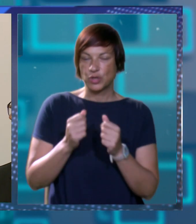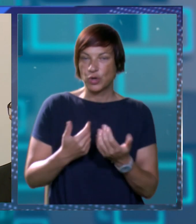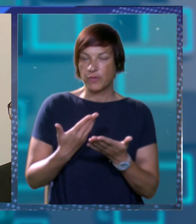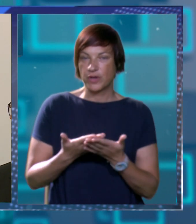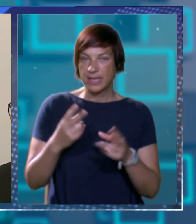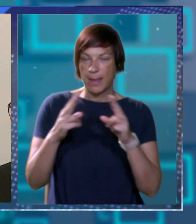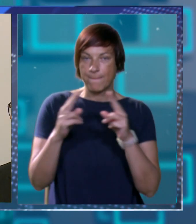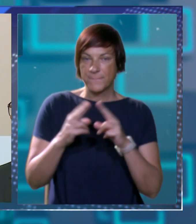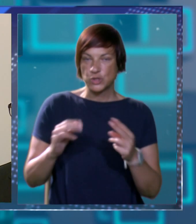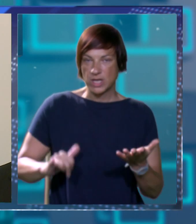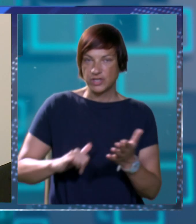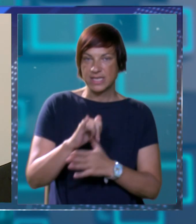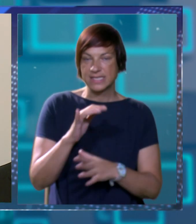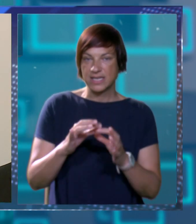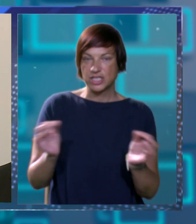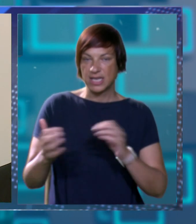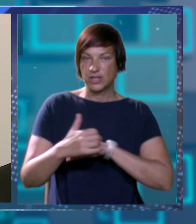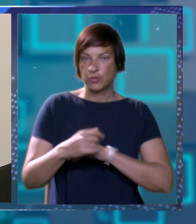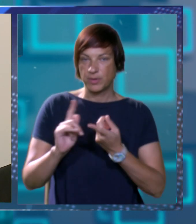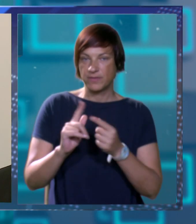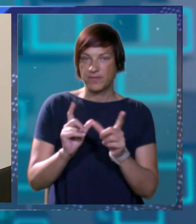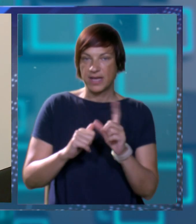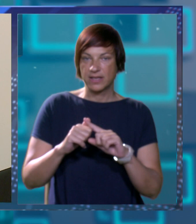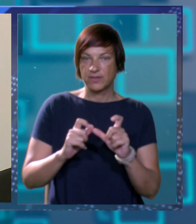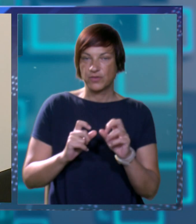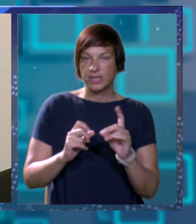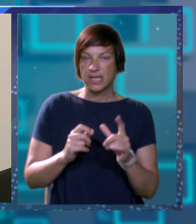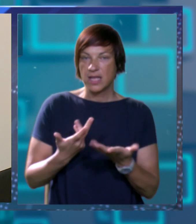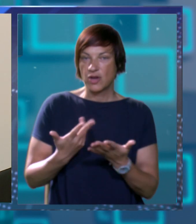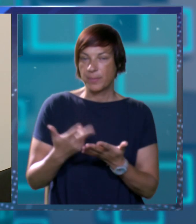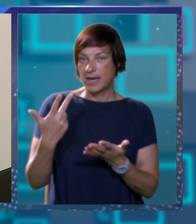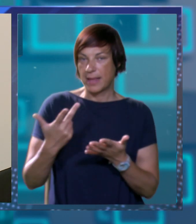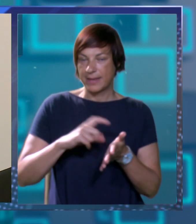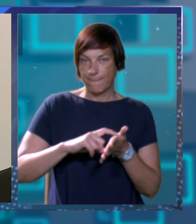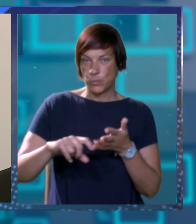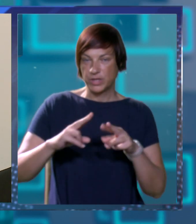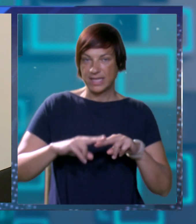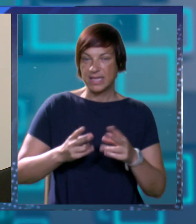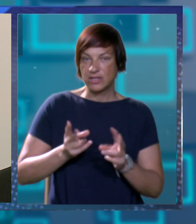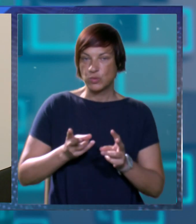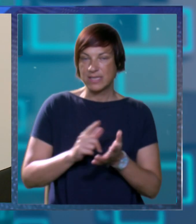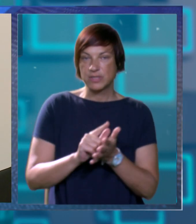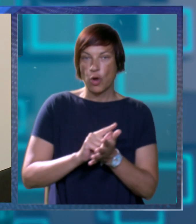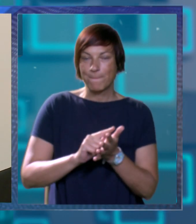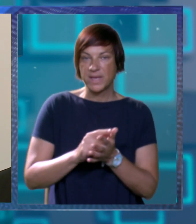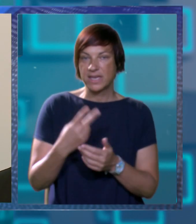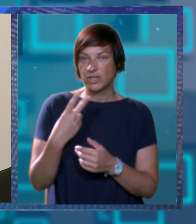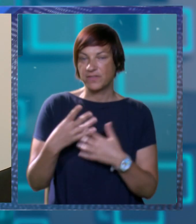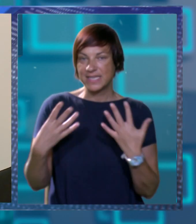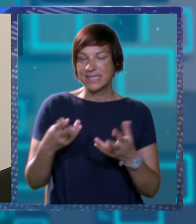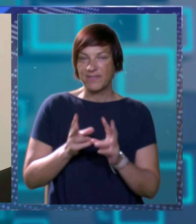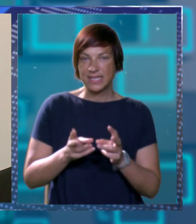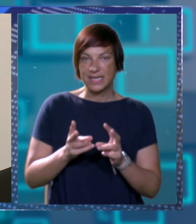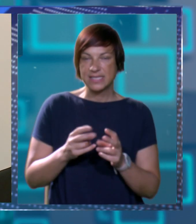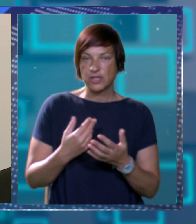uspostavu Međunarodne zračne linije Dubrovnik Frankfurt koja bi se trebala odvijati tri puta tjedno tijekom zimskog perioda od 29.